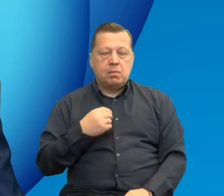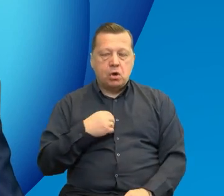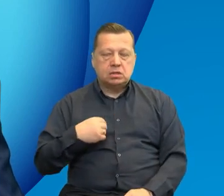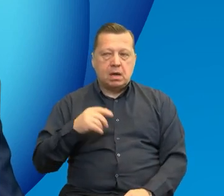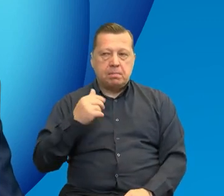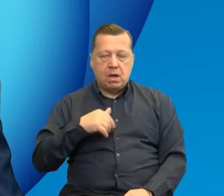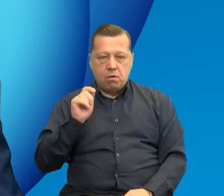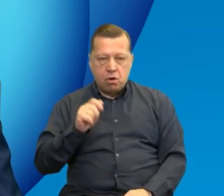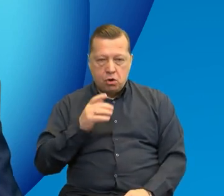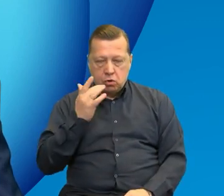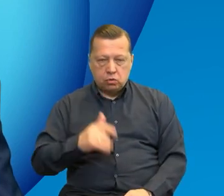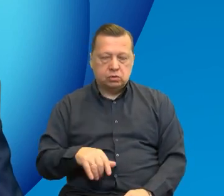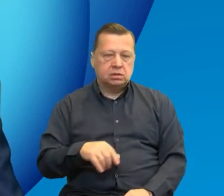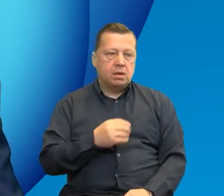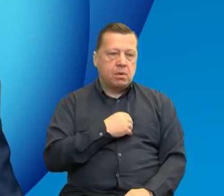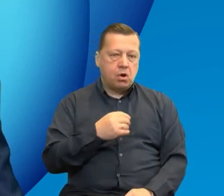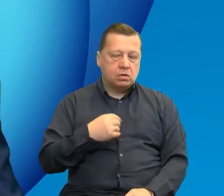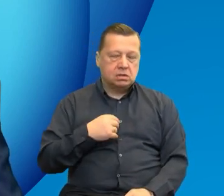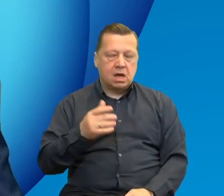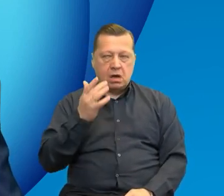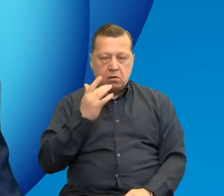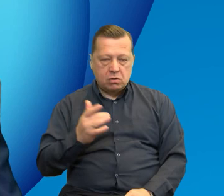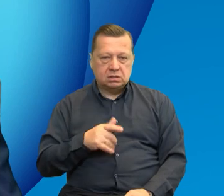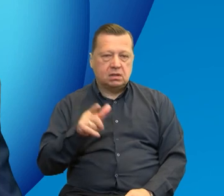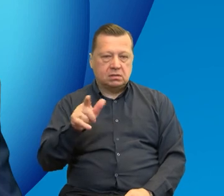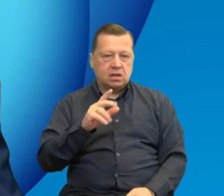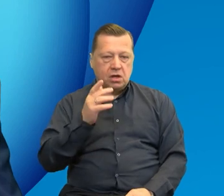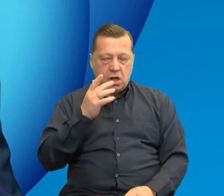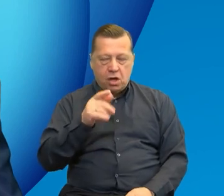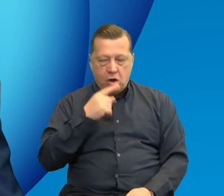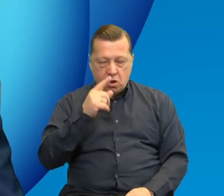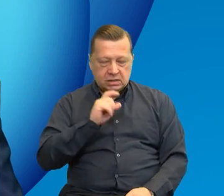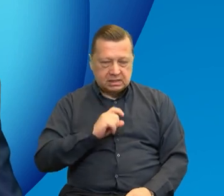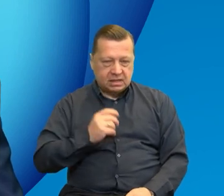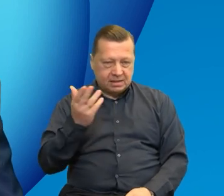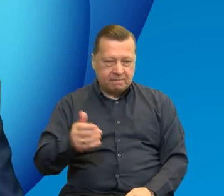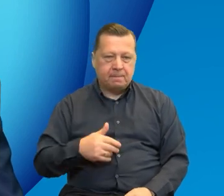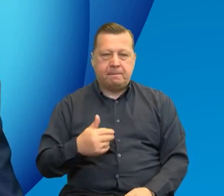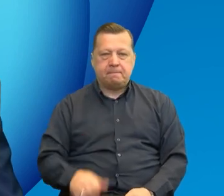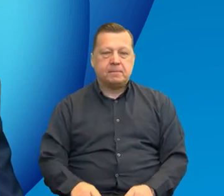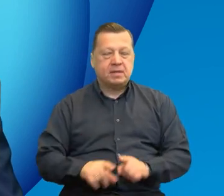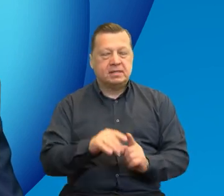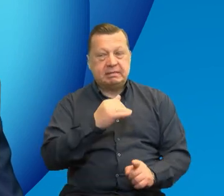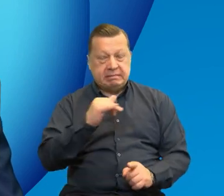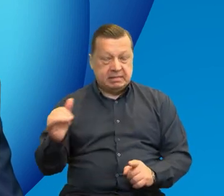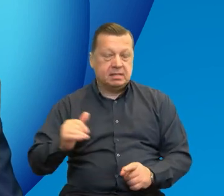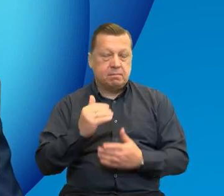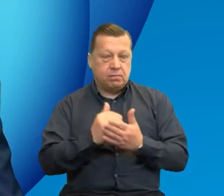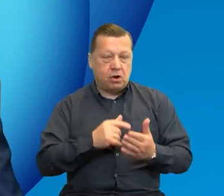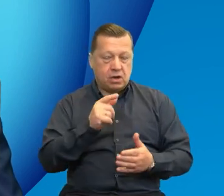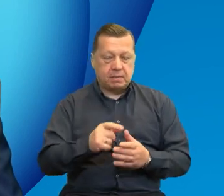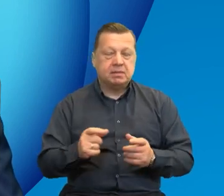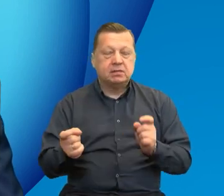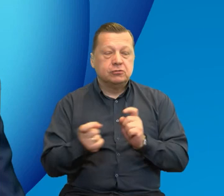Ukraina. W Olsztynie program Polska Rosja. I oczywiście sekretariaty programów, które są zarządzane przez Państwa